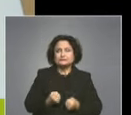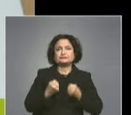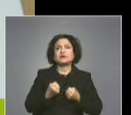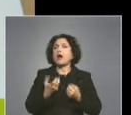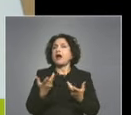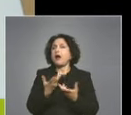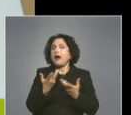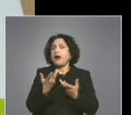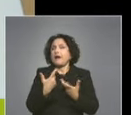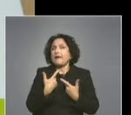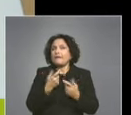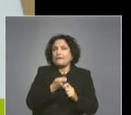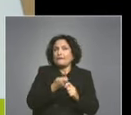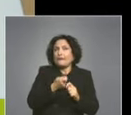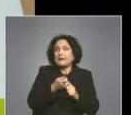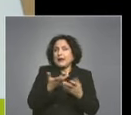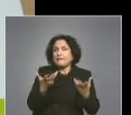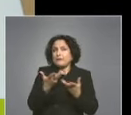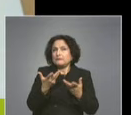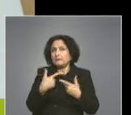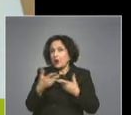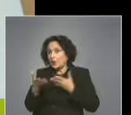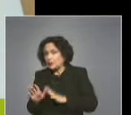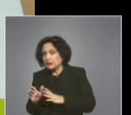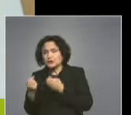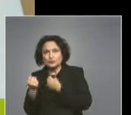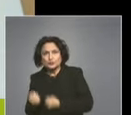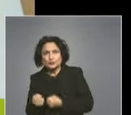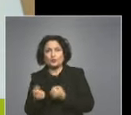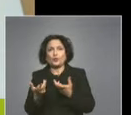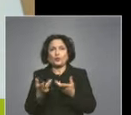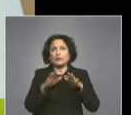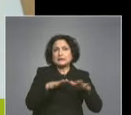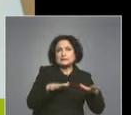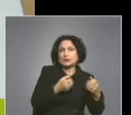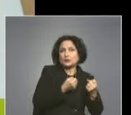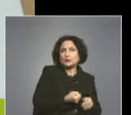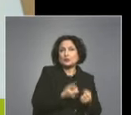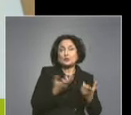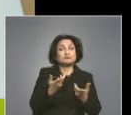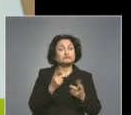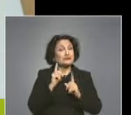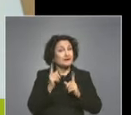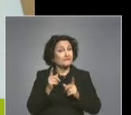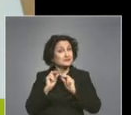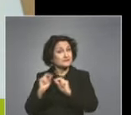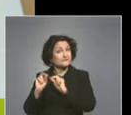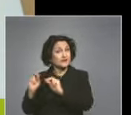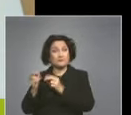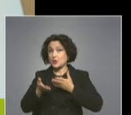тогава, когато и родителите нямат дигитално-медиина грамотност? Тогава съветваме родителите да търсят